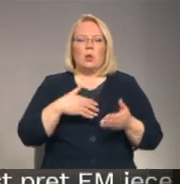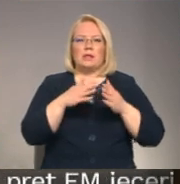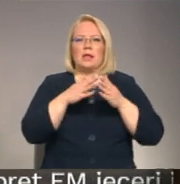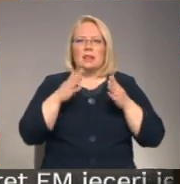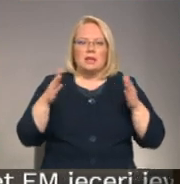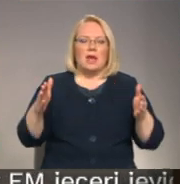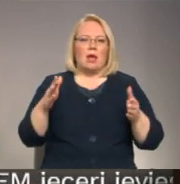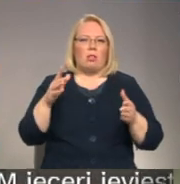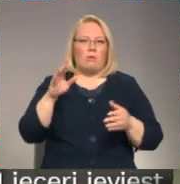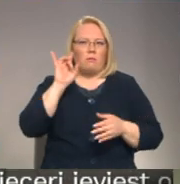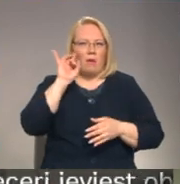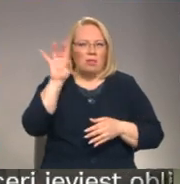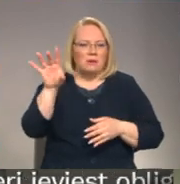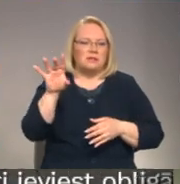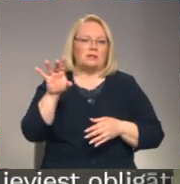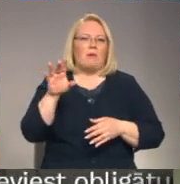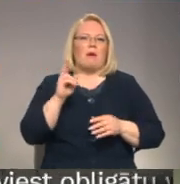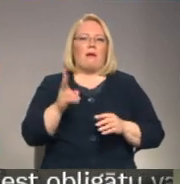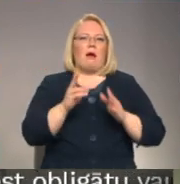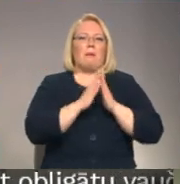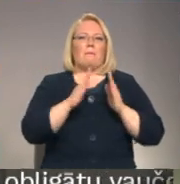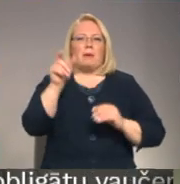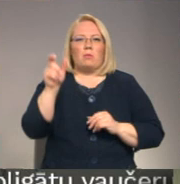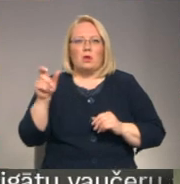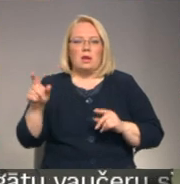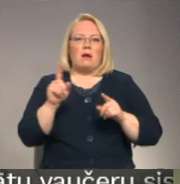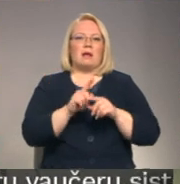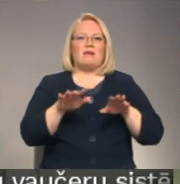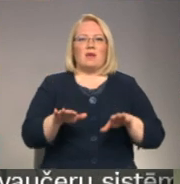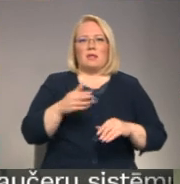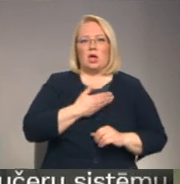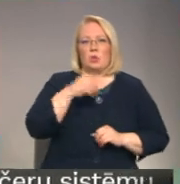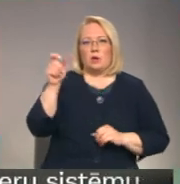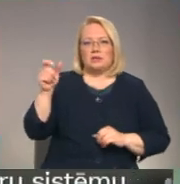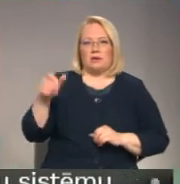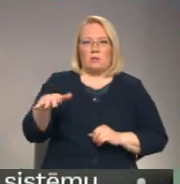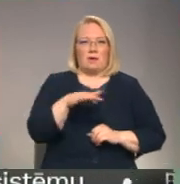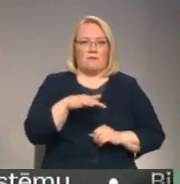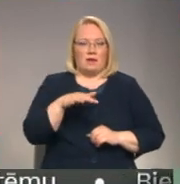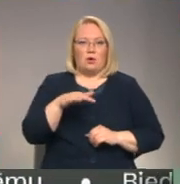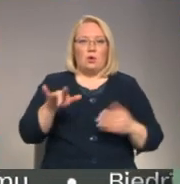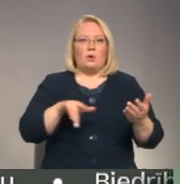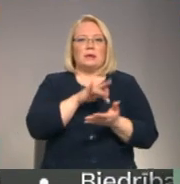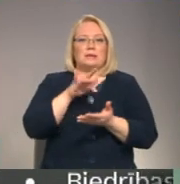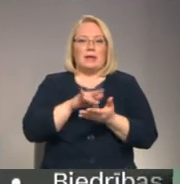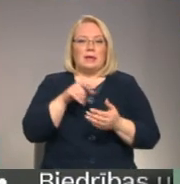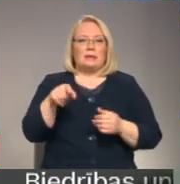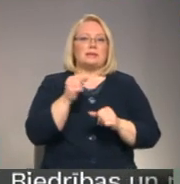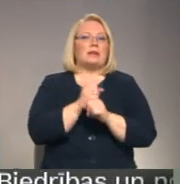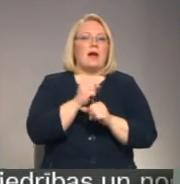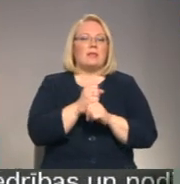atpazīstamību gan bibliotekāru, gan vietojai iedzīvotāju vidu. Centrs, kurš strādā